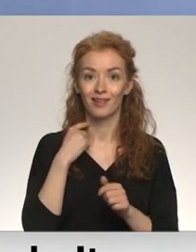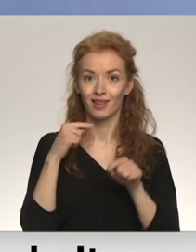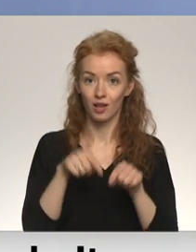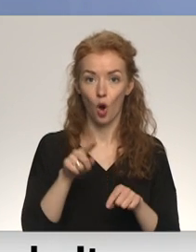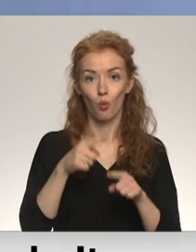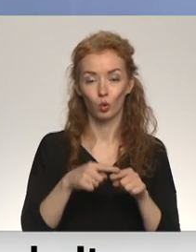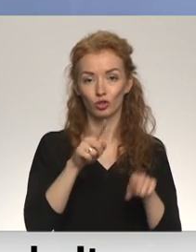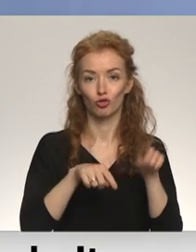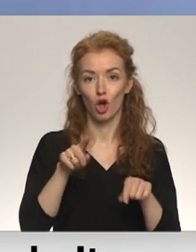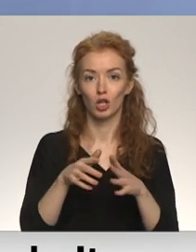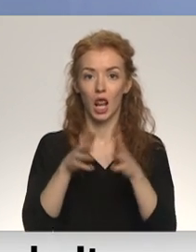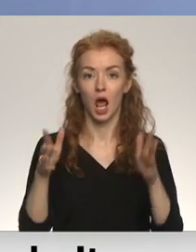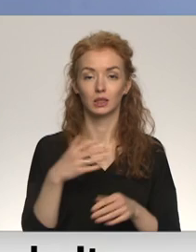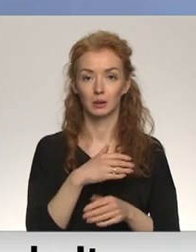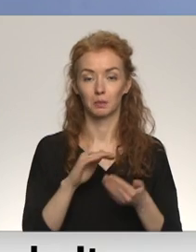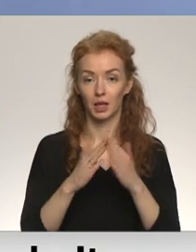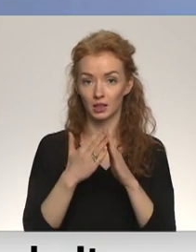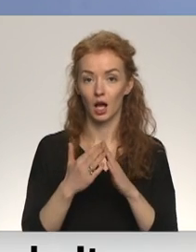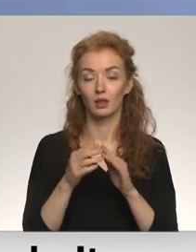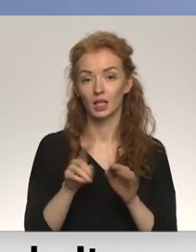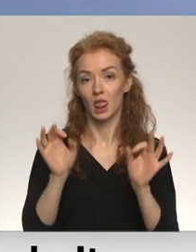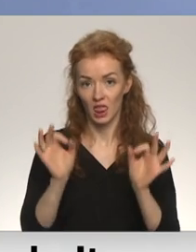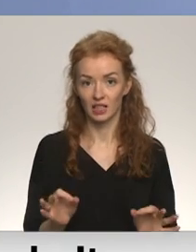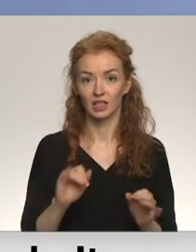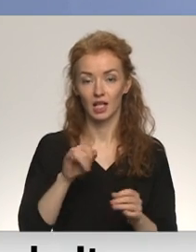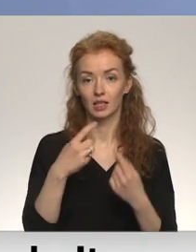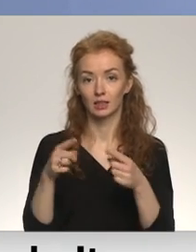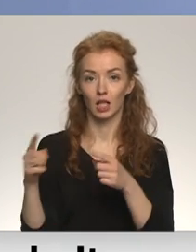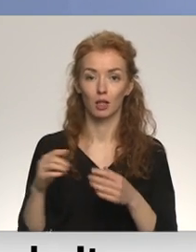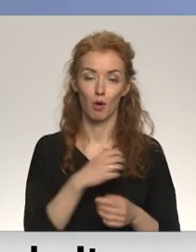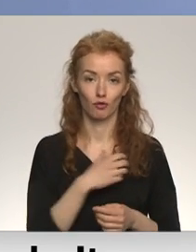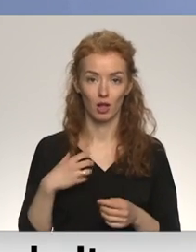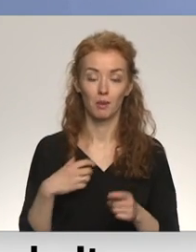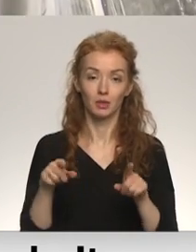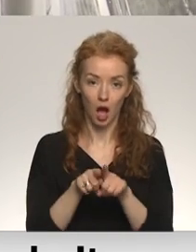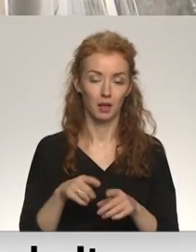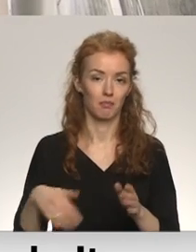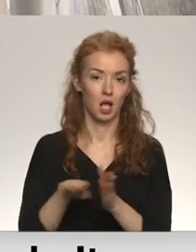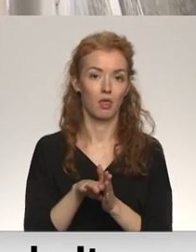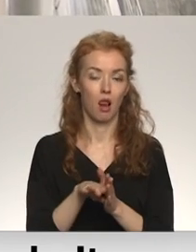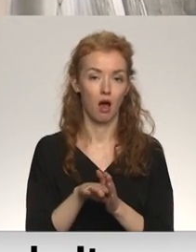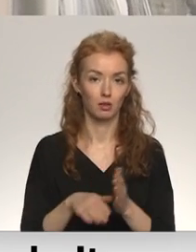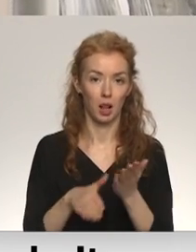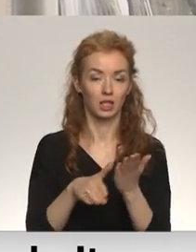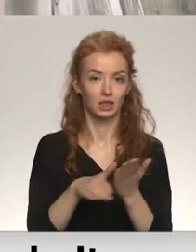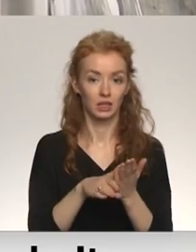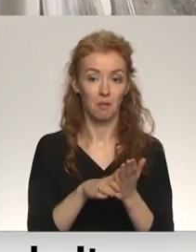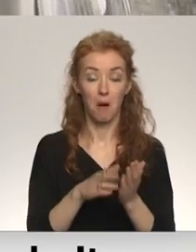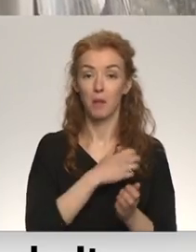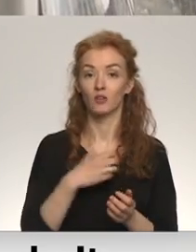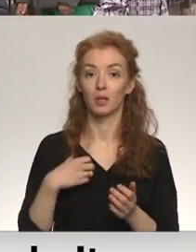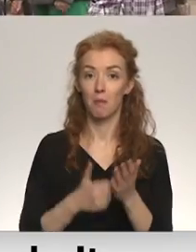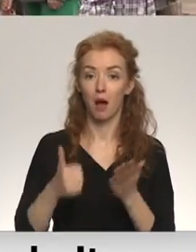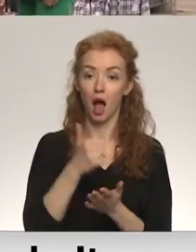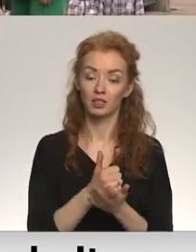un dažās citās lielākas pilsētas, būtu tikai taisnīgi, ja citas pašvaldības arī piedalās. Pašvaldība pārstāvi iebilst, ka